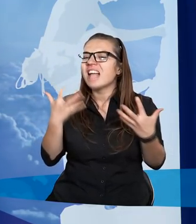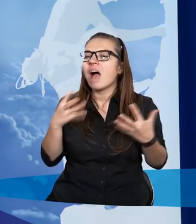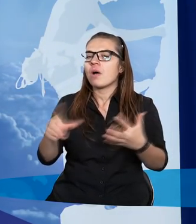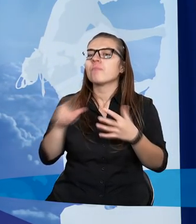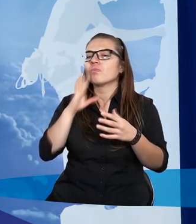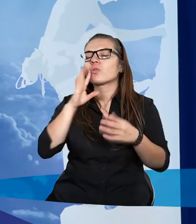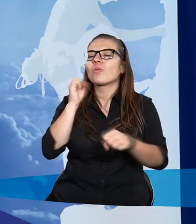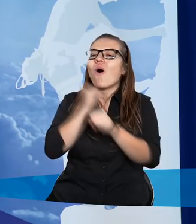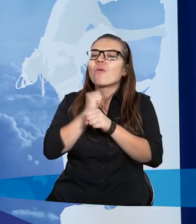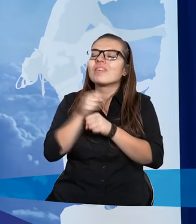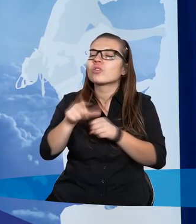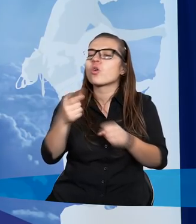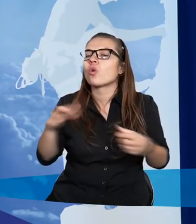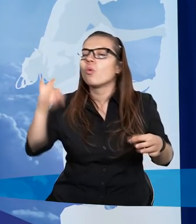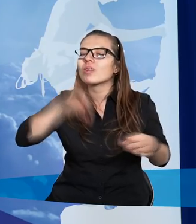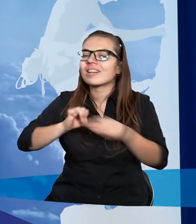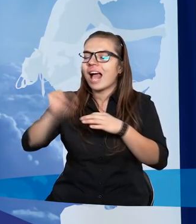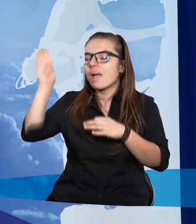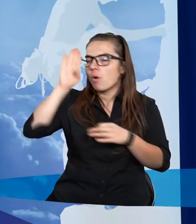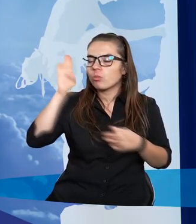odpracować to, co uzyskałem,